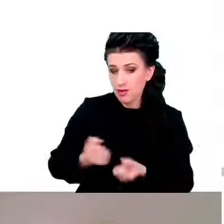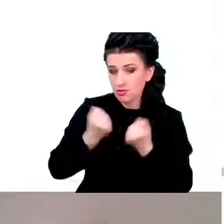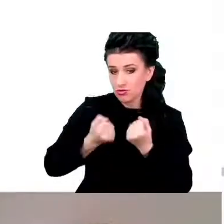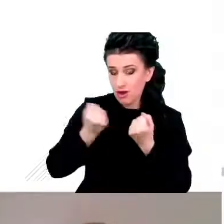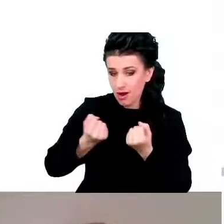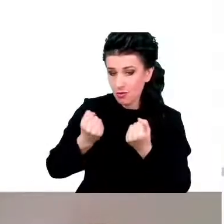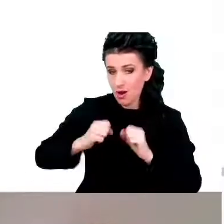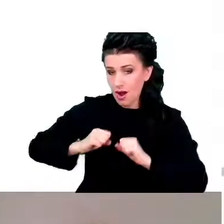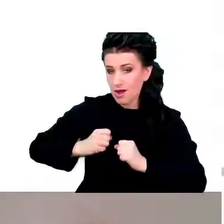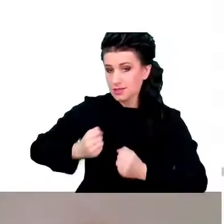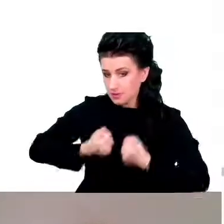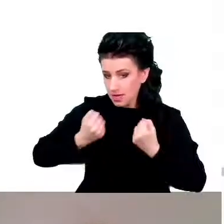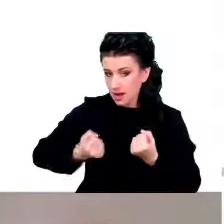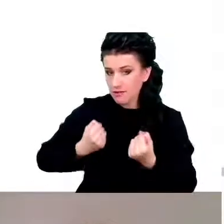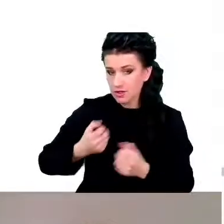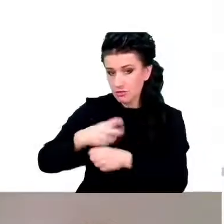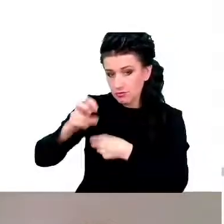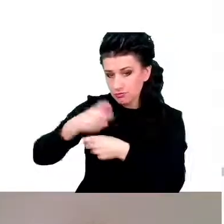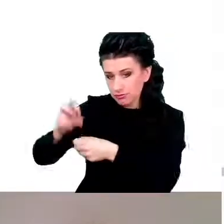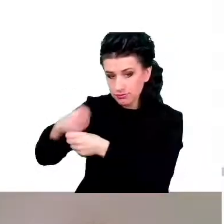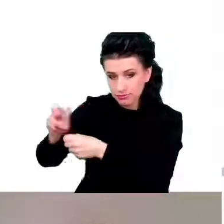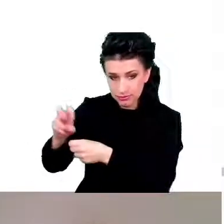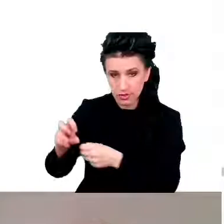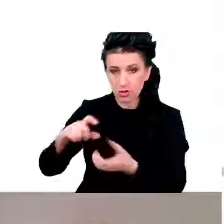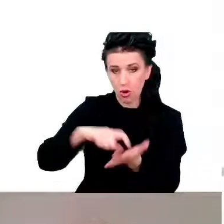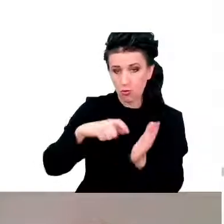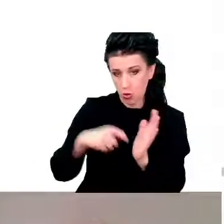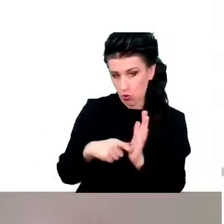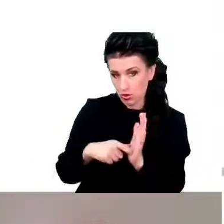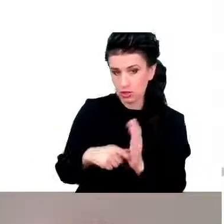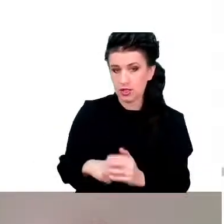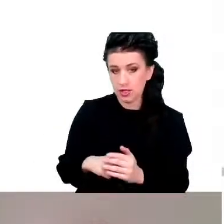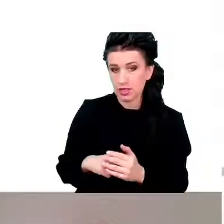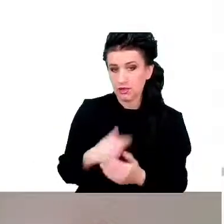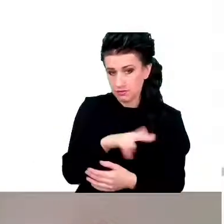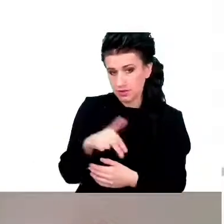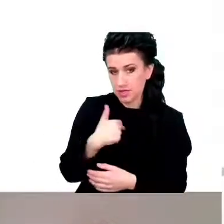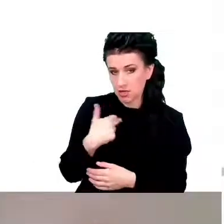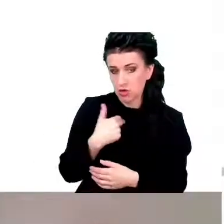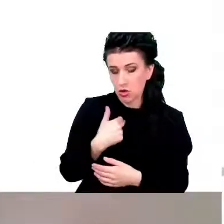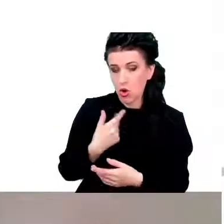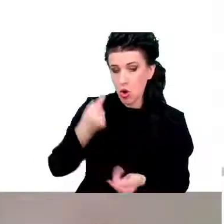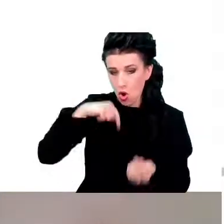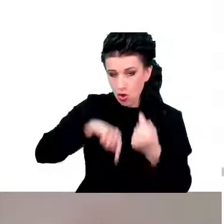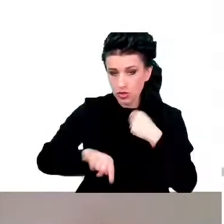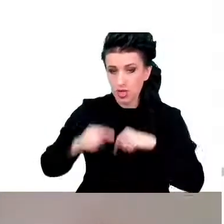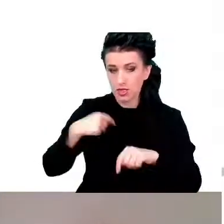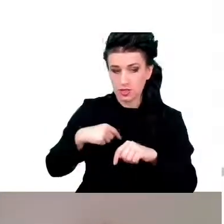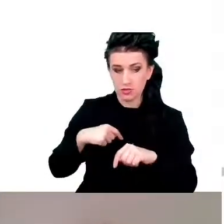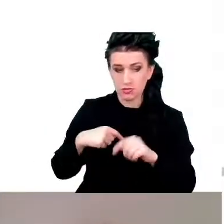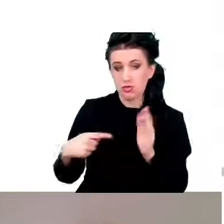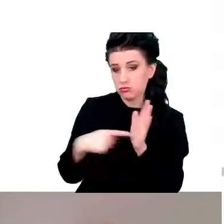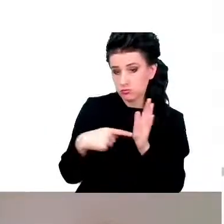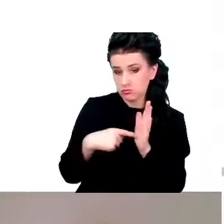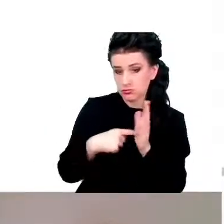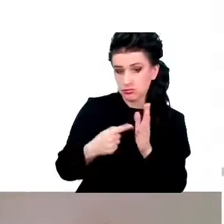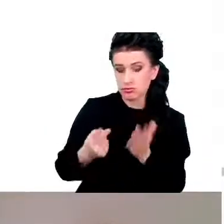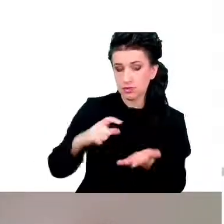usunąć te komórki z naszego organizmu, no to takie komórki